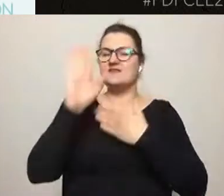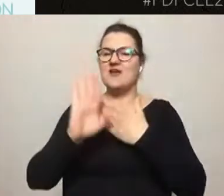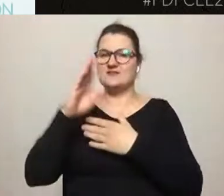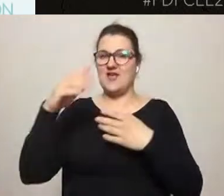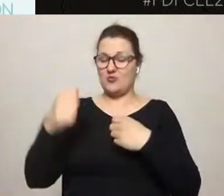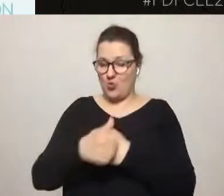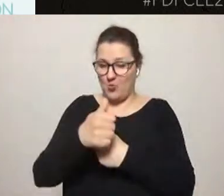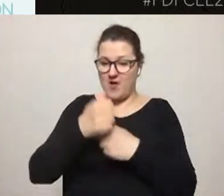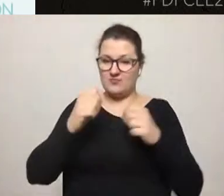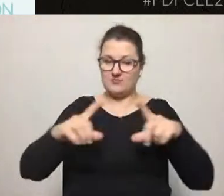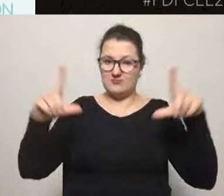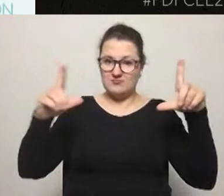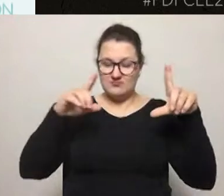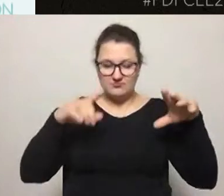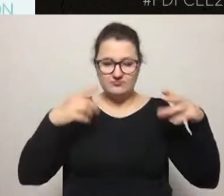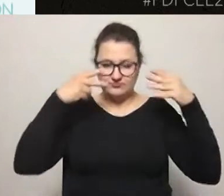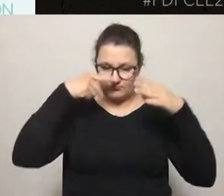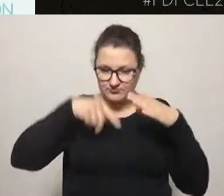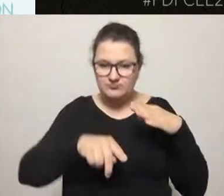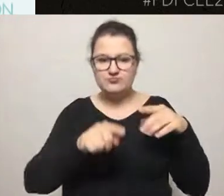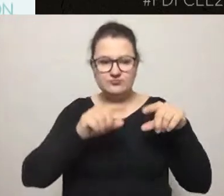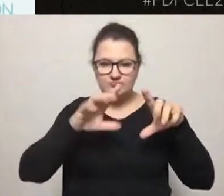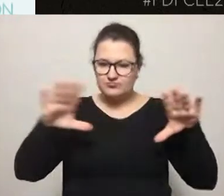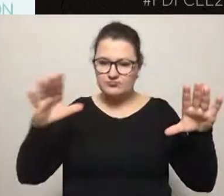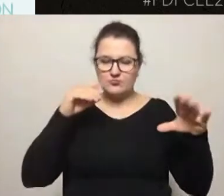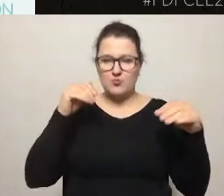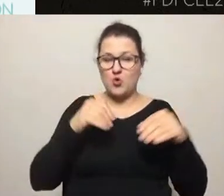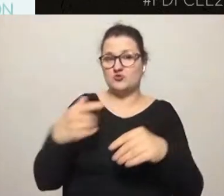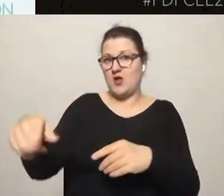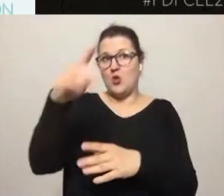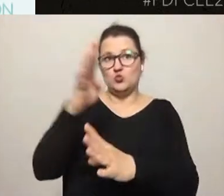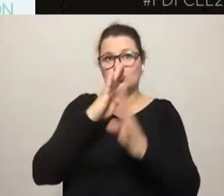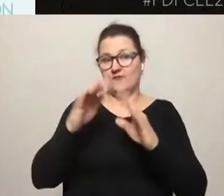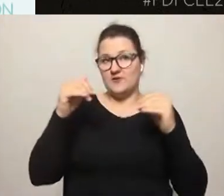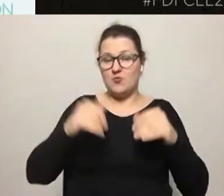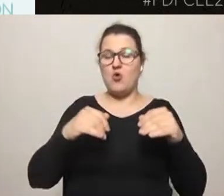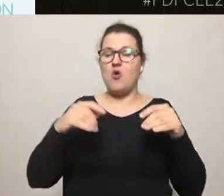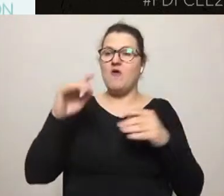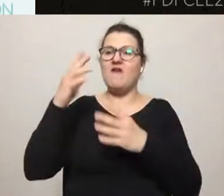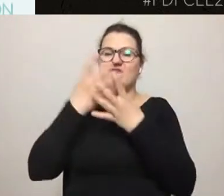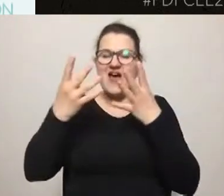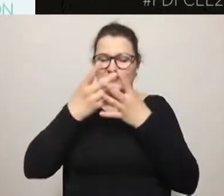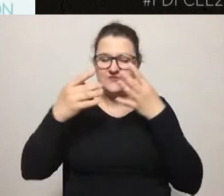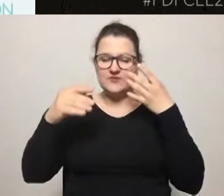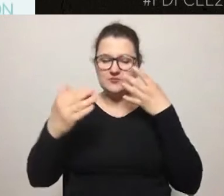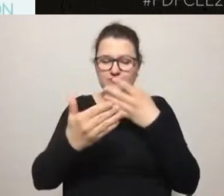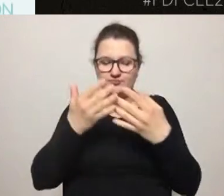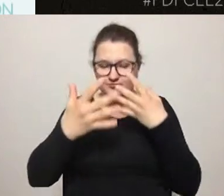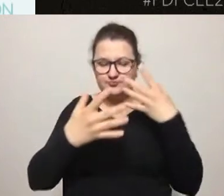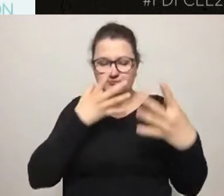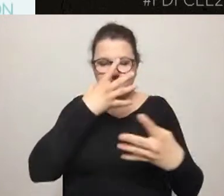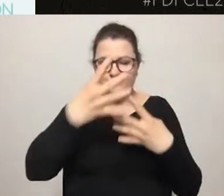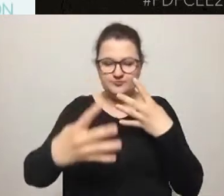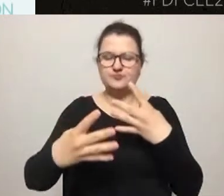Użytkownicy mogą przesuwać, oddalać mapę, włączać, wyłączać warstwy. Po kliknięciu we fragmenty mapy mogą przeczytać dodatkowe